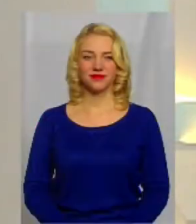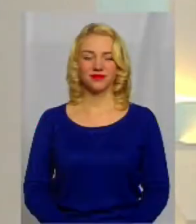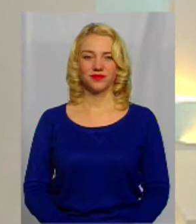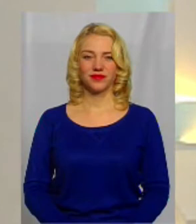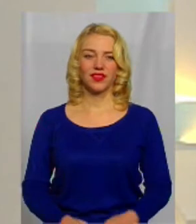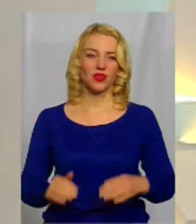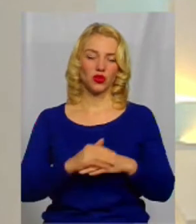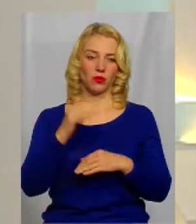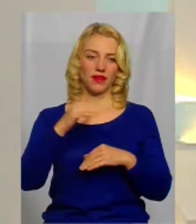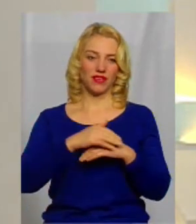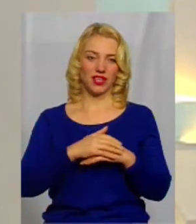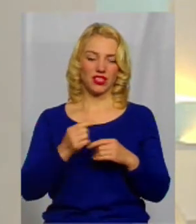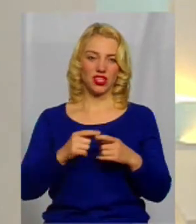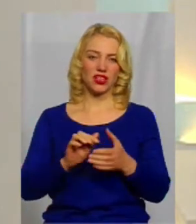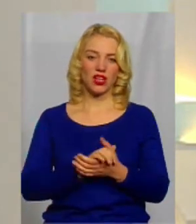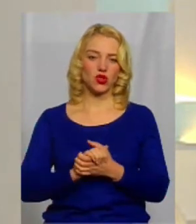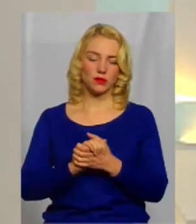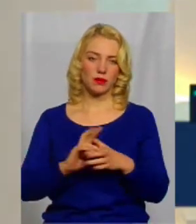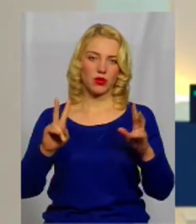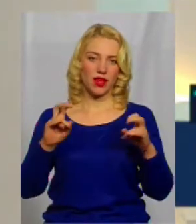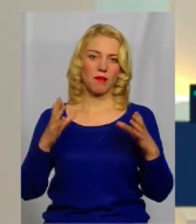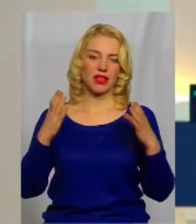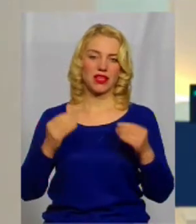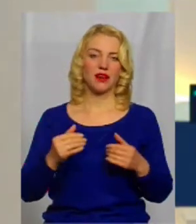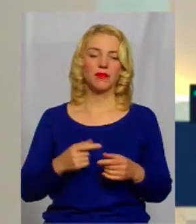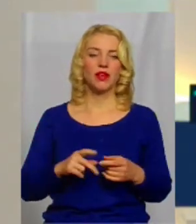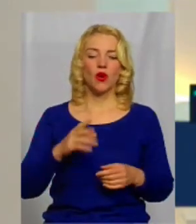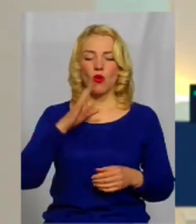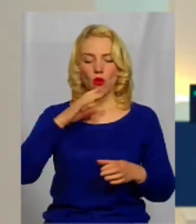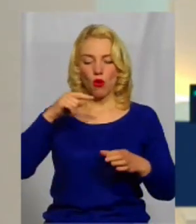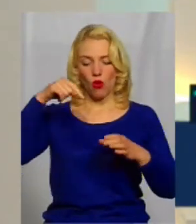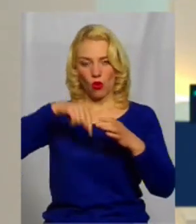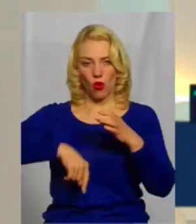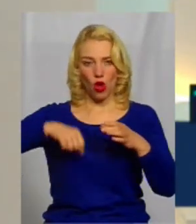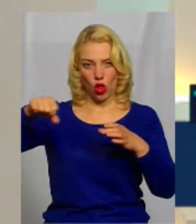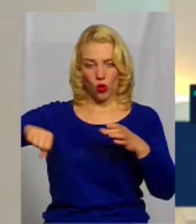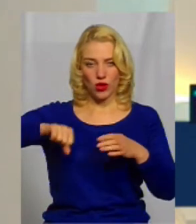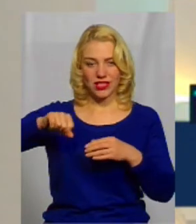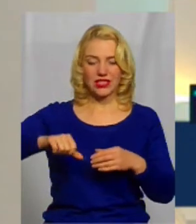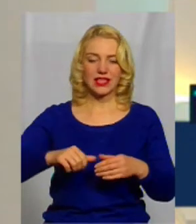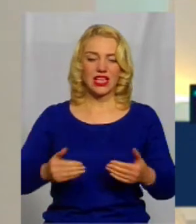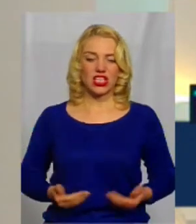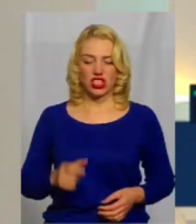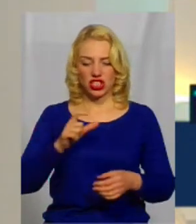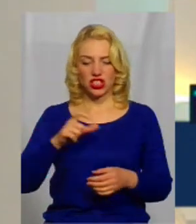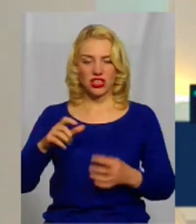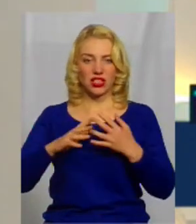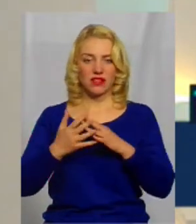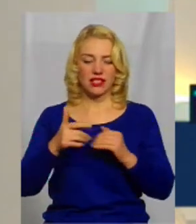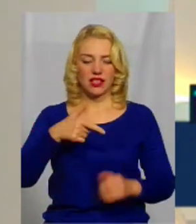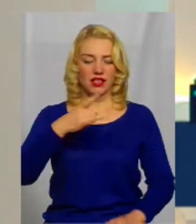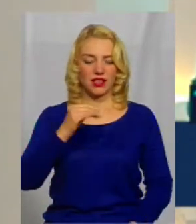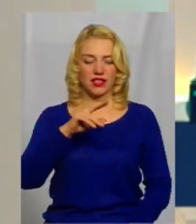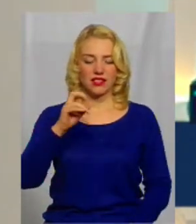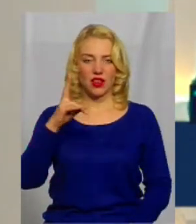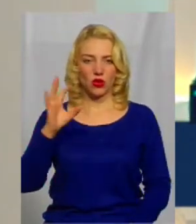Добрий вечір. На Суспільному тема дня. У колодязях жителів села Гриценки Красилівського району